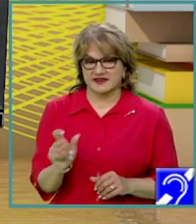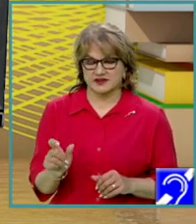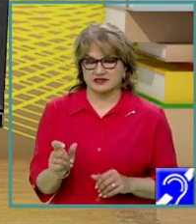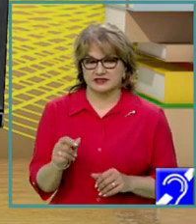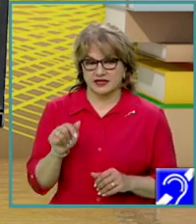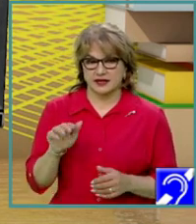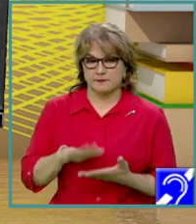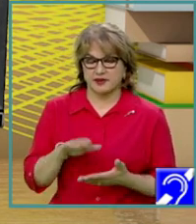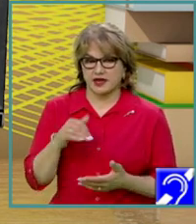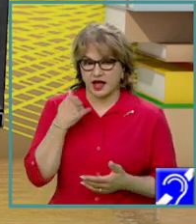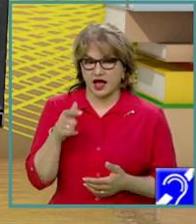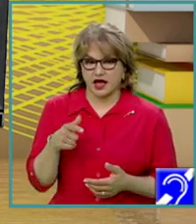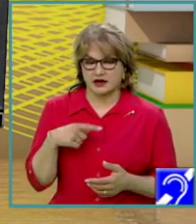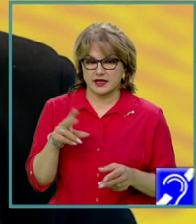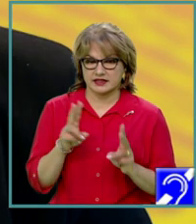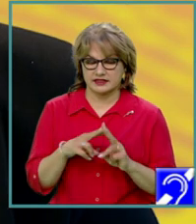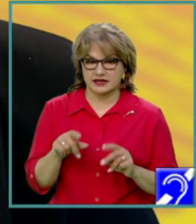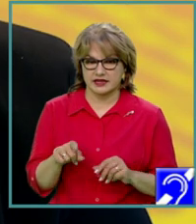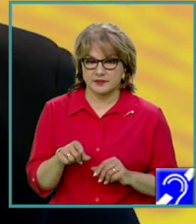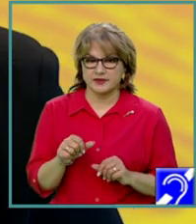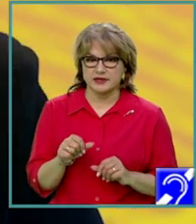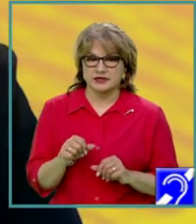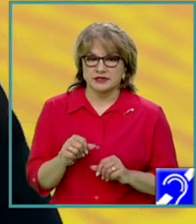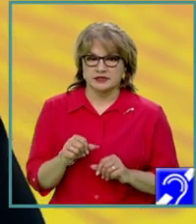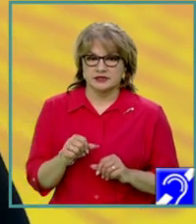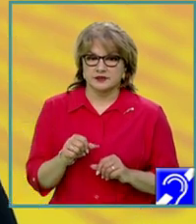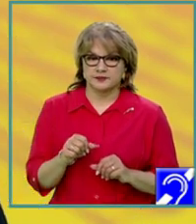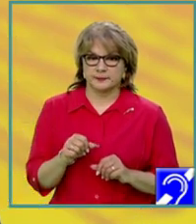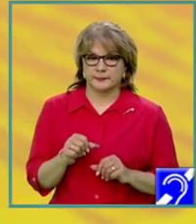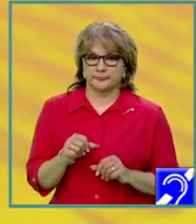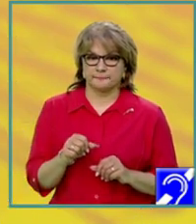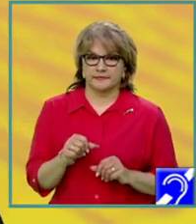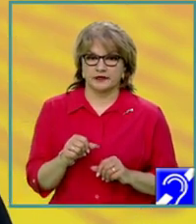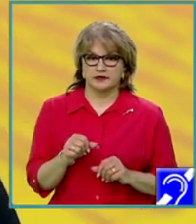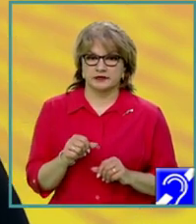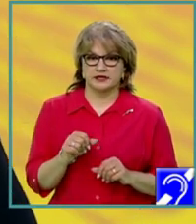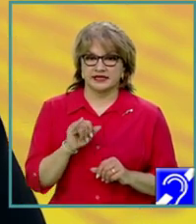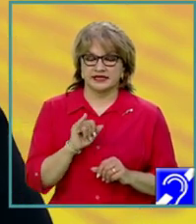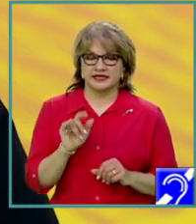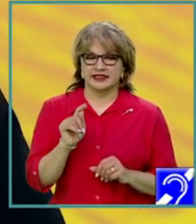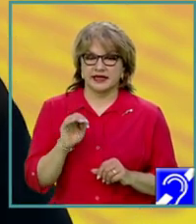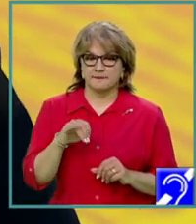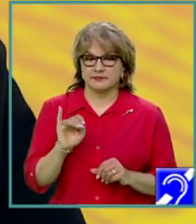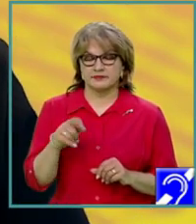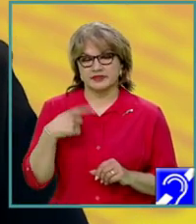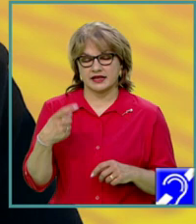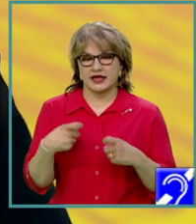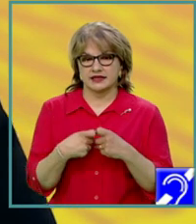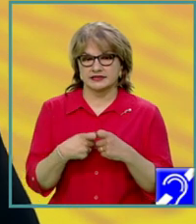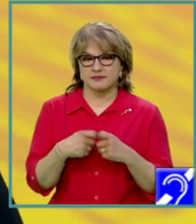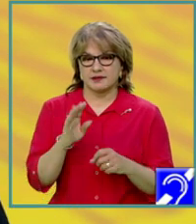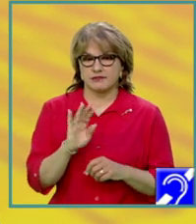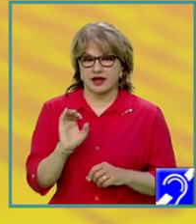care le întâlnim în ITMI de la examenul de